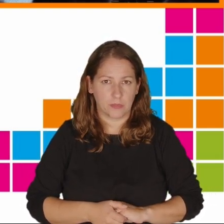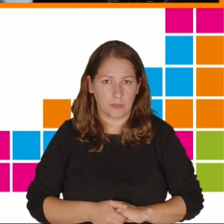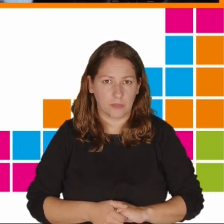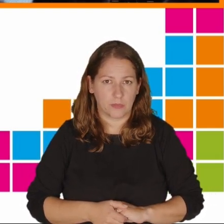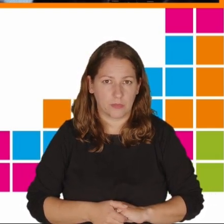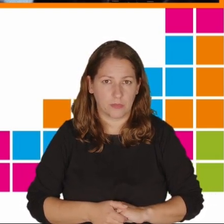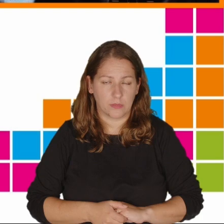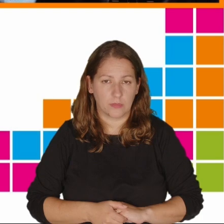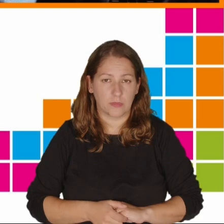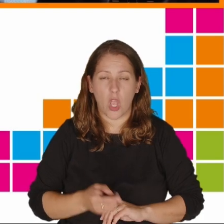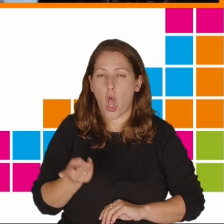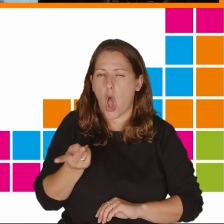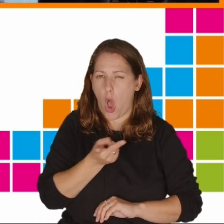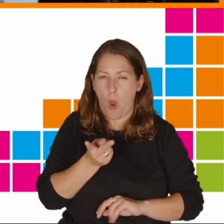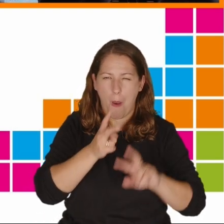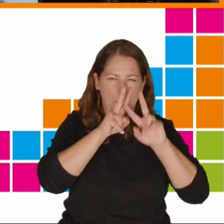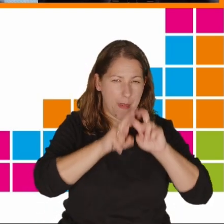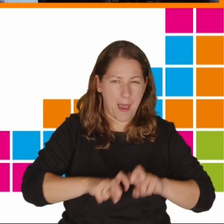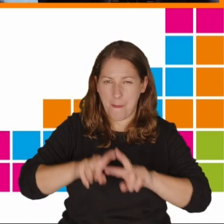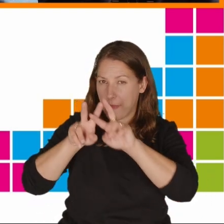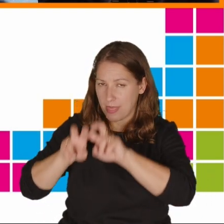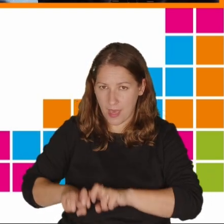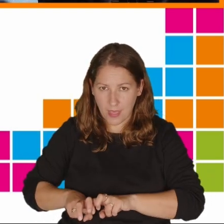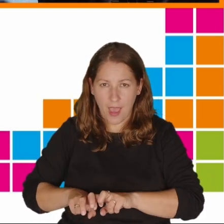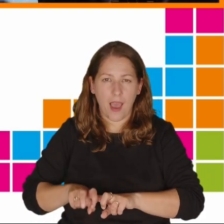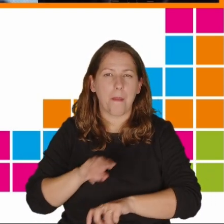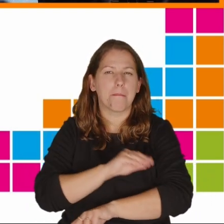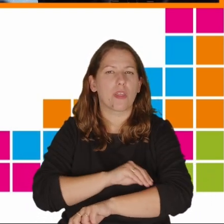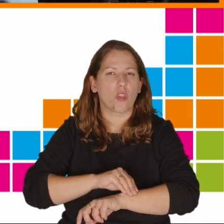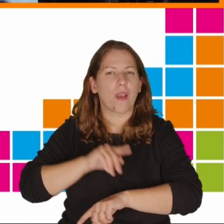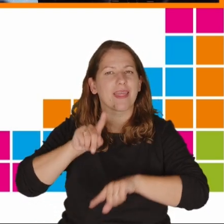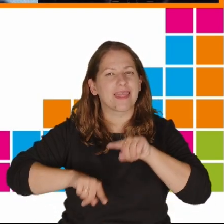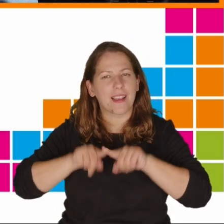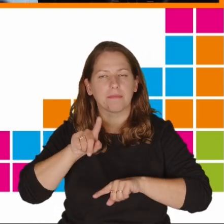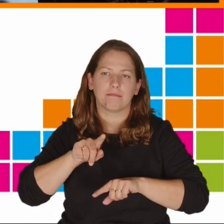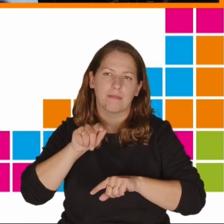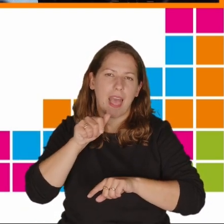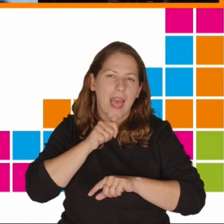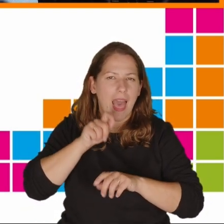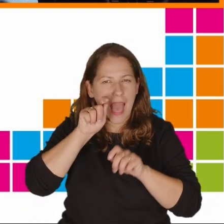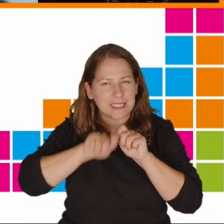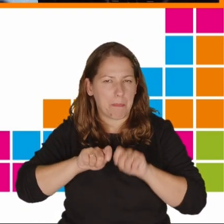oba są badaniami w metodologii naturalnych eksperymentów.